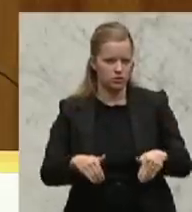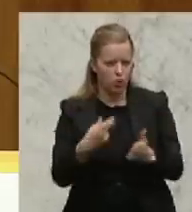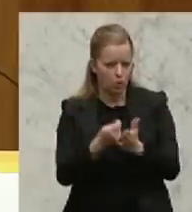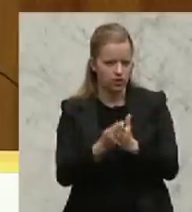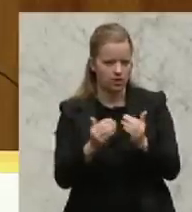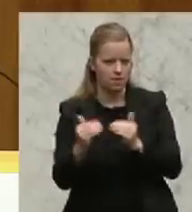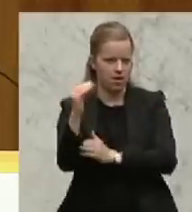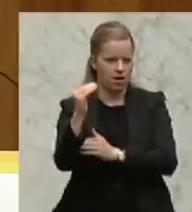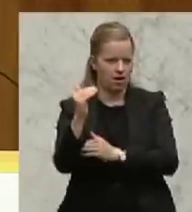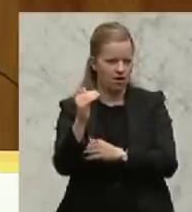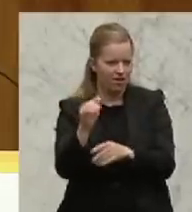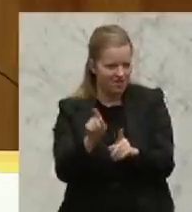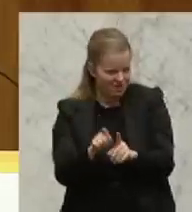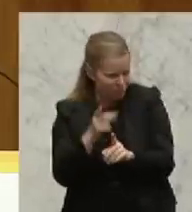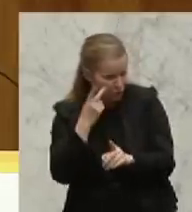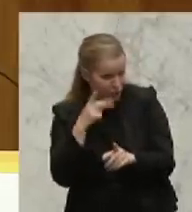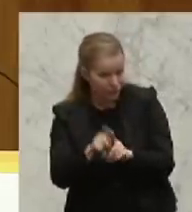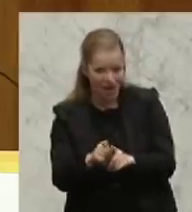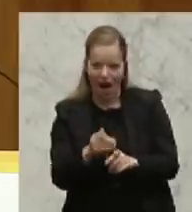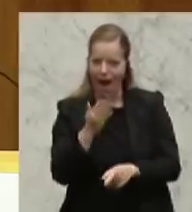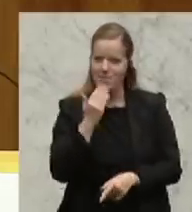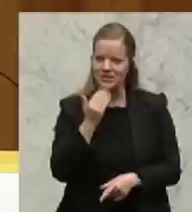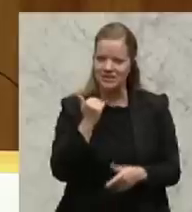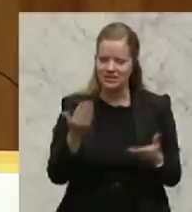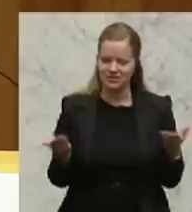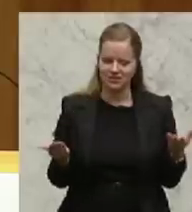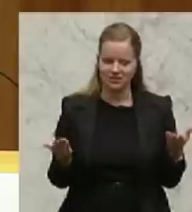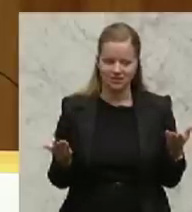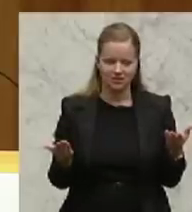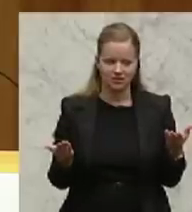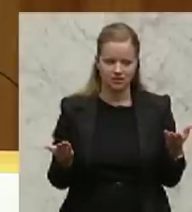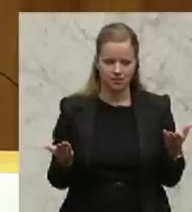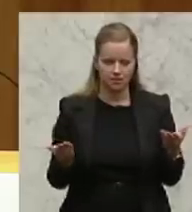ist Absicht. Zu jeder Weichenstellung, wo eine Entscheidung notwendig war,